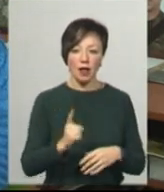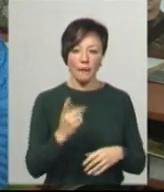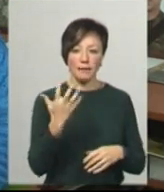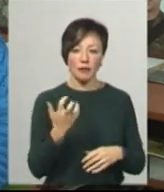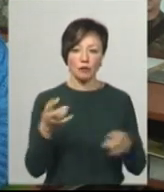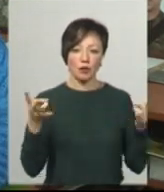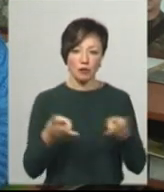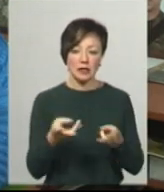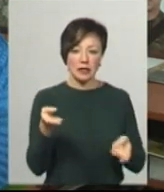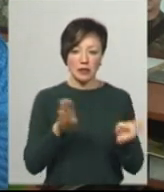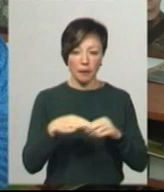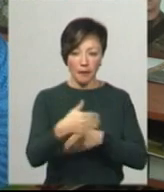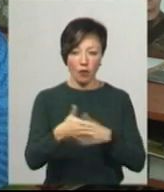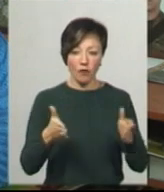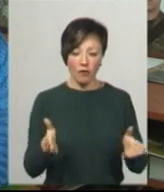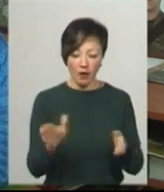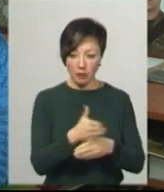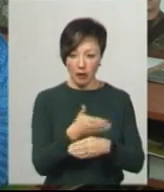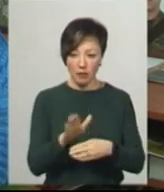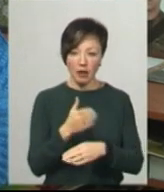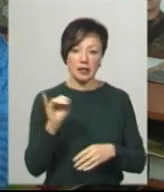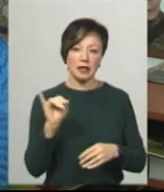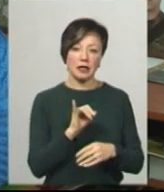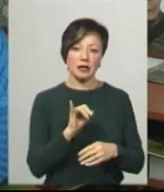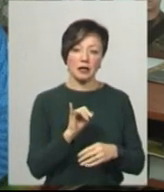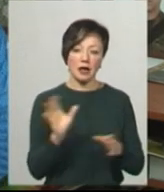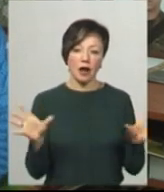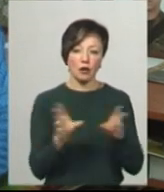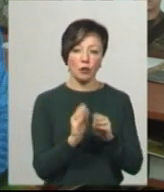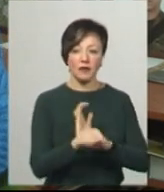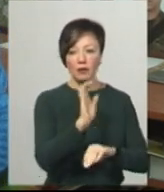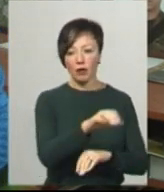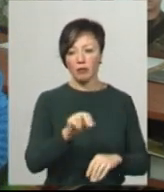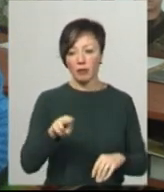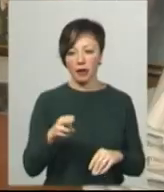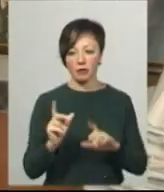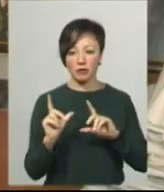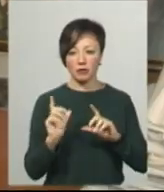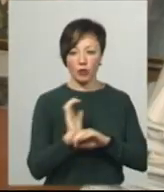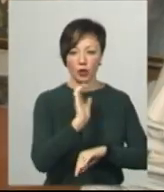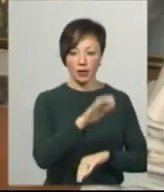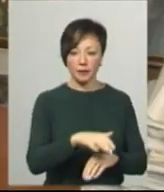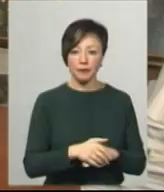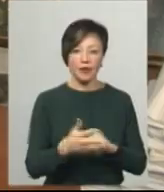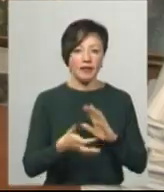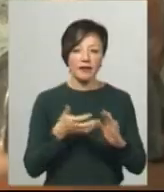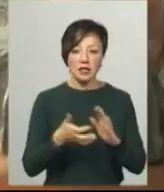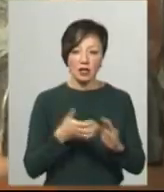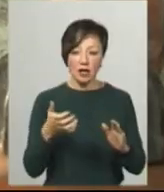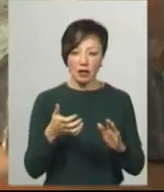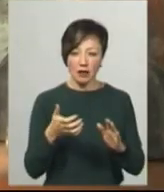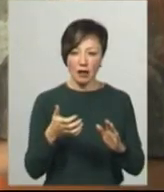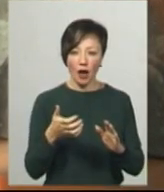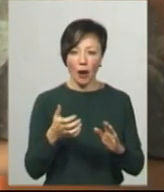500, який потрібно запакувати, перебрати і вже разом відправимо. Можливо, в п'ятницю поїде посил». Додає, не вистачає мішків для